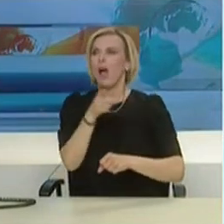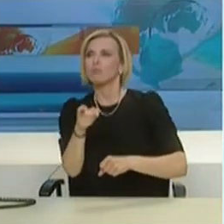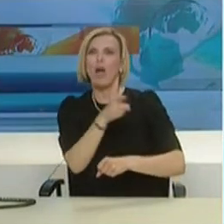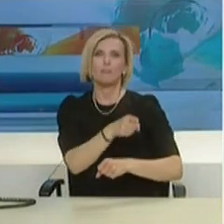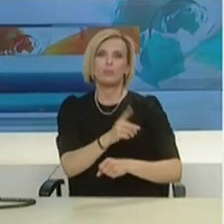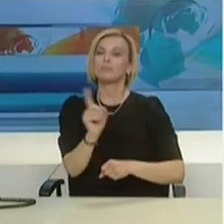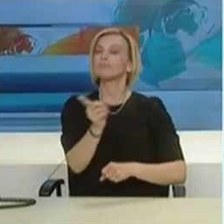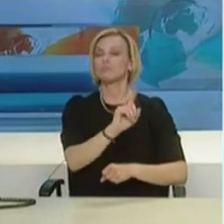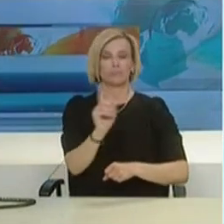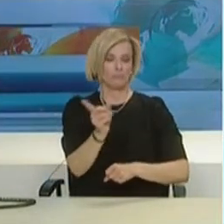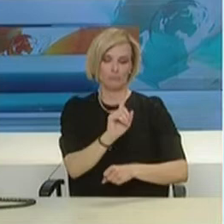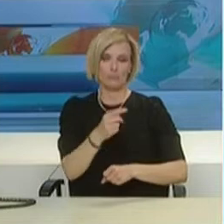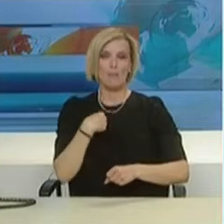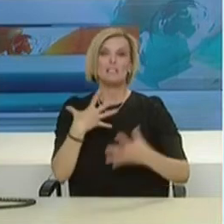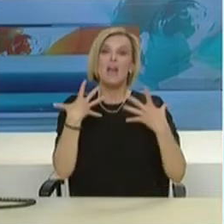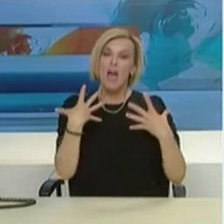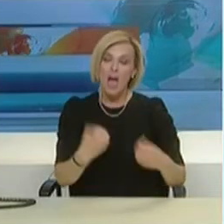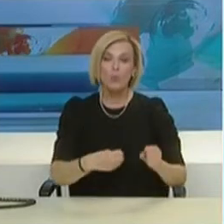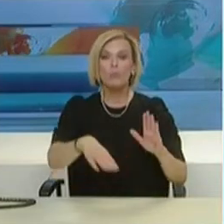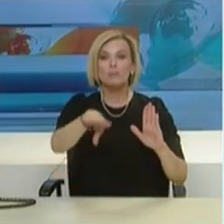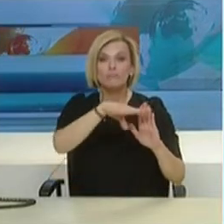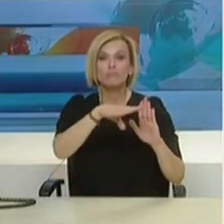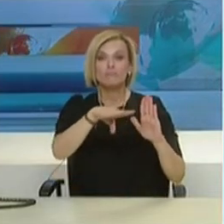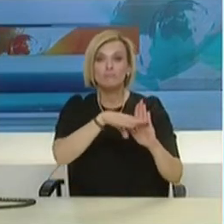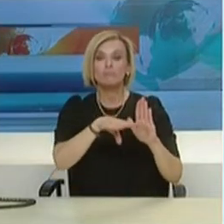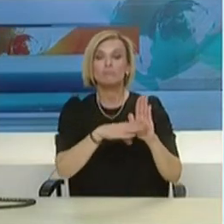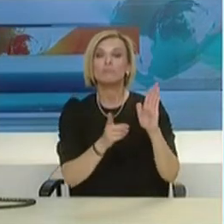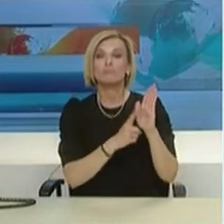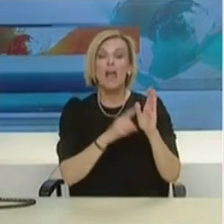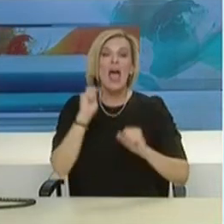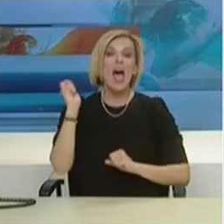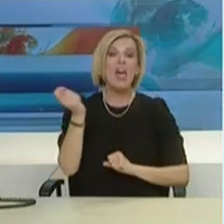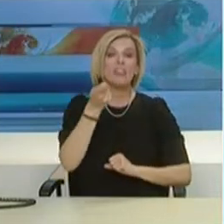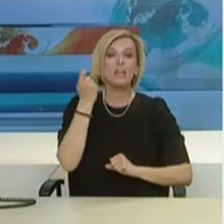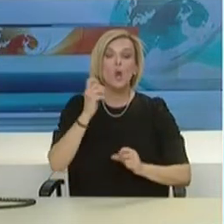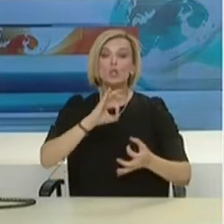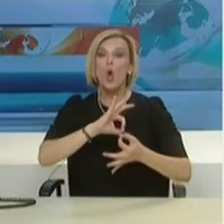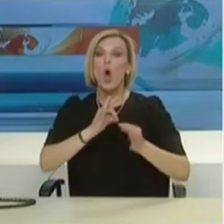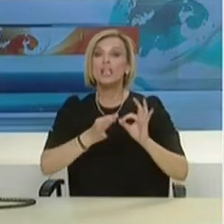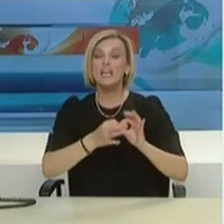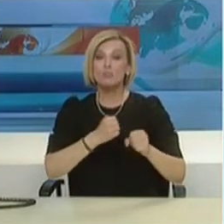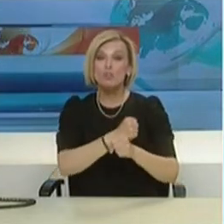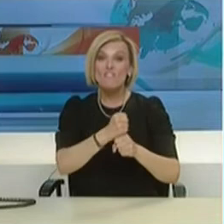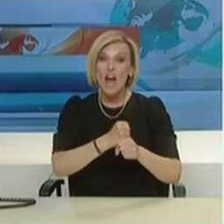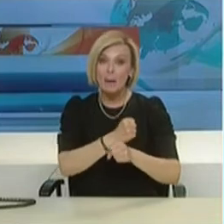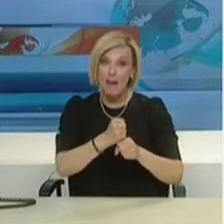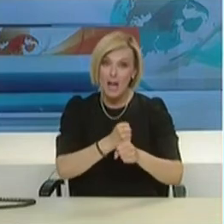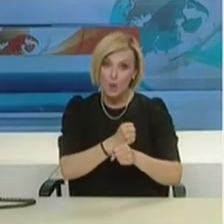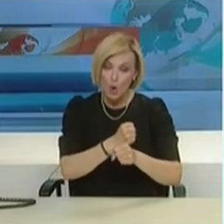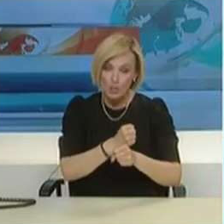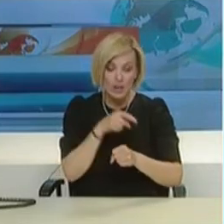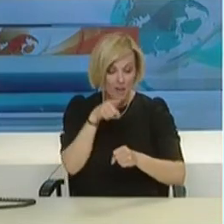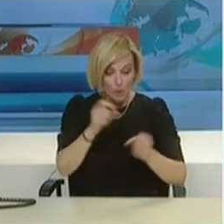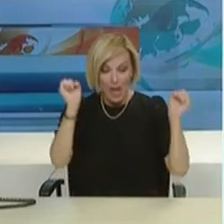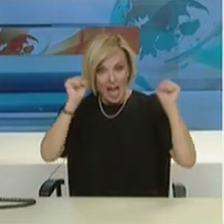Αυτά τα στάνταρτς καθορίζονται στην Ελλάδα από τον Εθνικό Οργανισμό Φαρμάκων και όταν πρόκειται για νέα φάρμακα που δεν έχουν έγκριση πρέπει να γίνεται